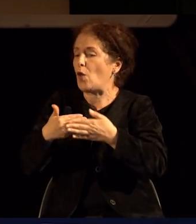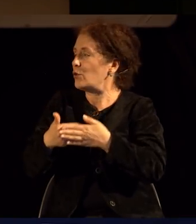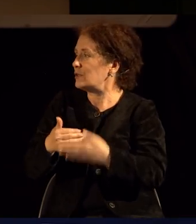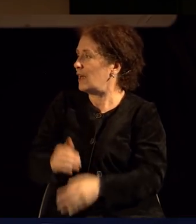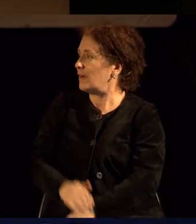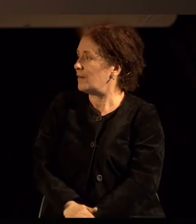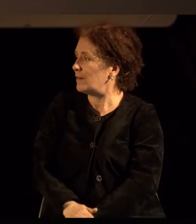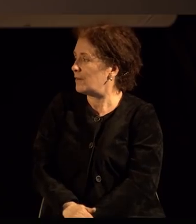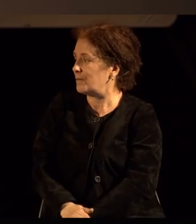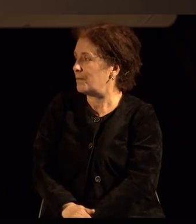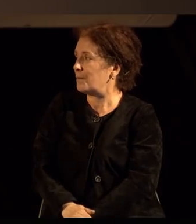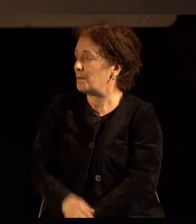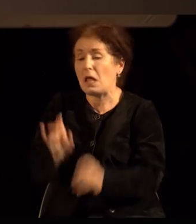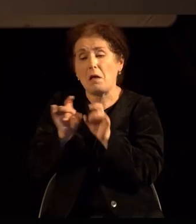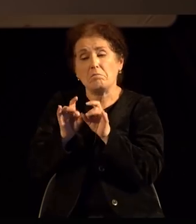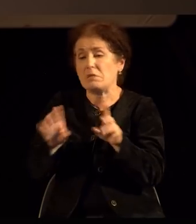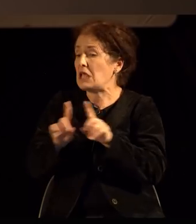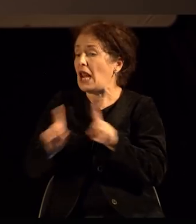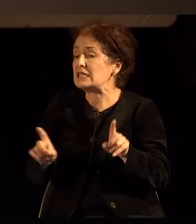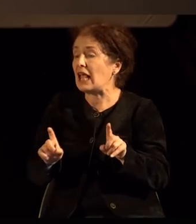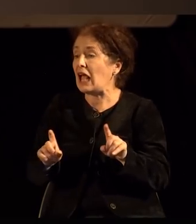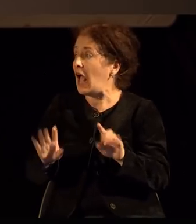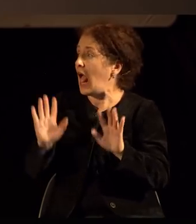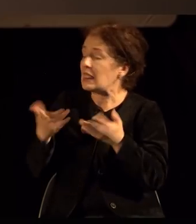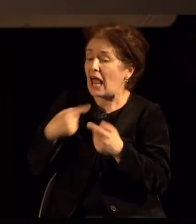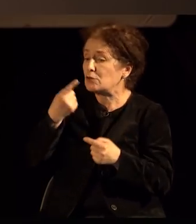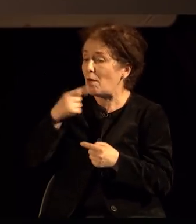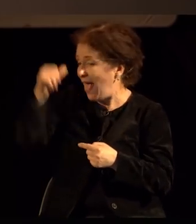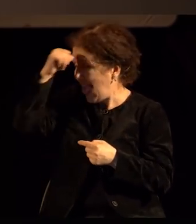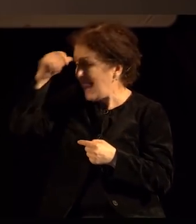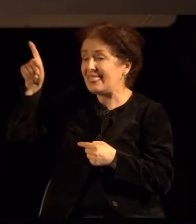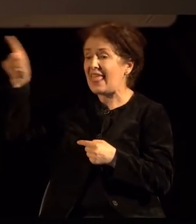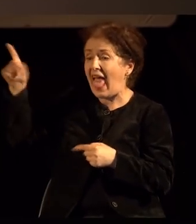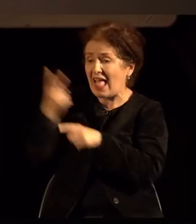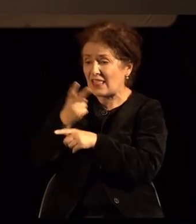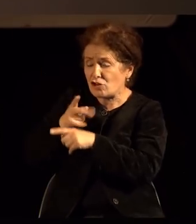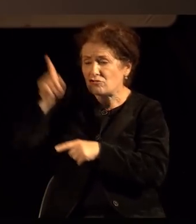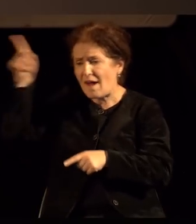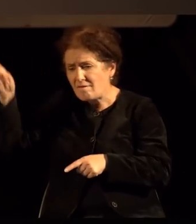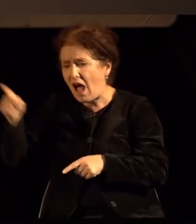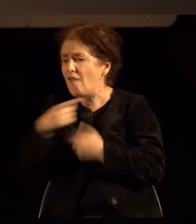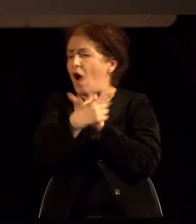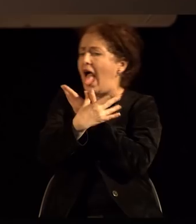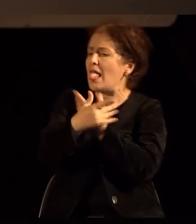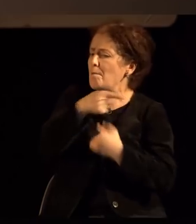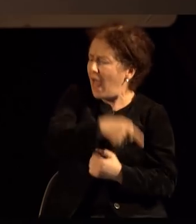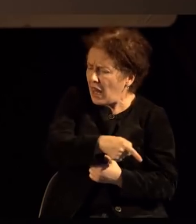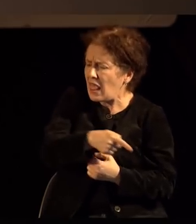тие луѓе. Без разлика дали зборуваме за хиджрите во Индија, или зборуваме за вирджините во Албанија.